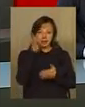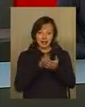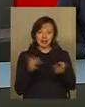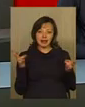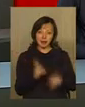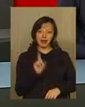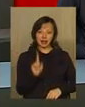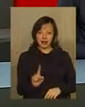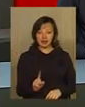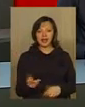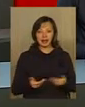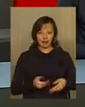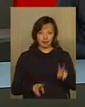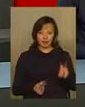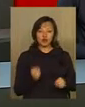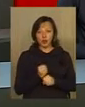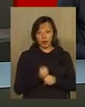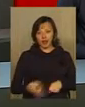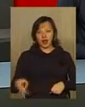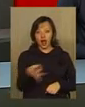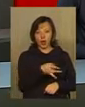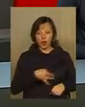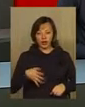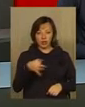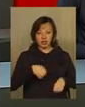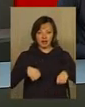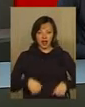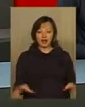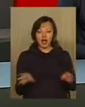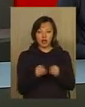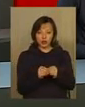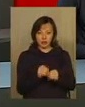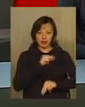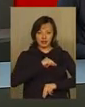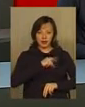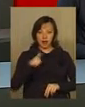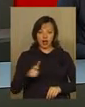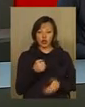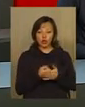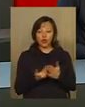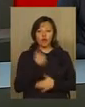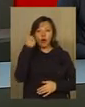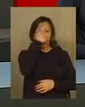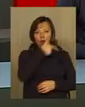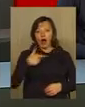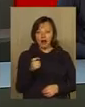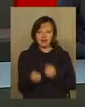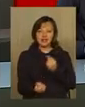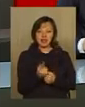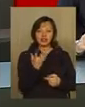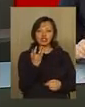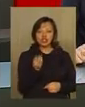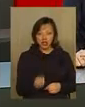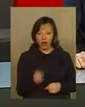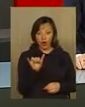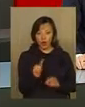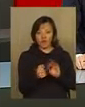треба єдине – йти. Що й зробила районна та обласна влада разом з газівниками. До нового року блакитне паливо з'явиться ще